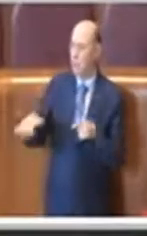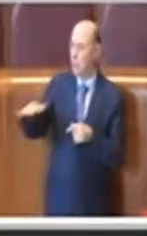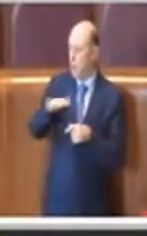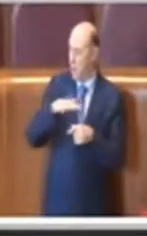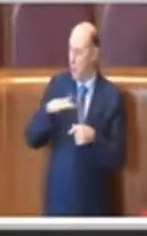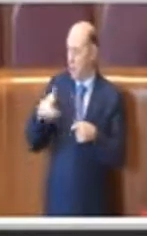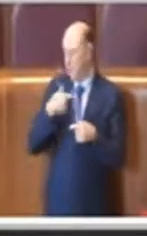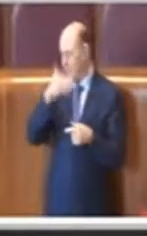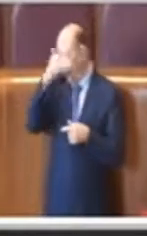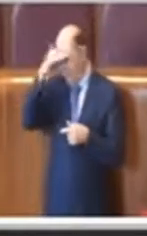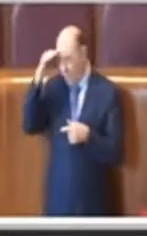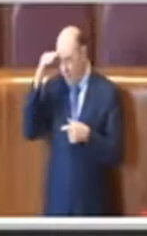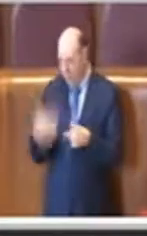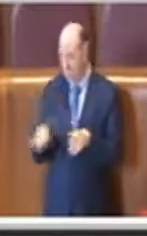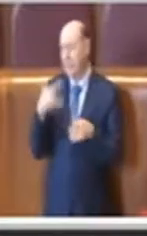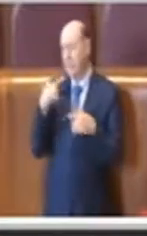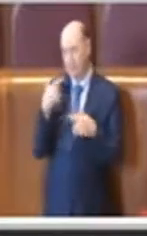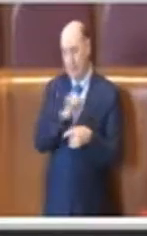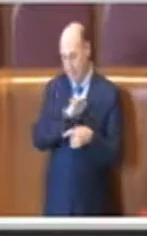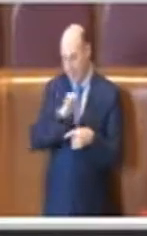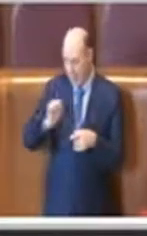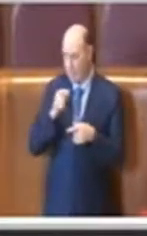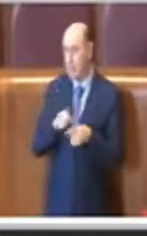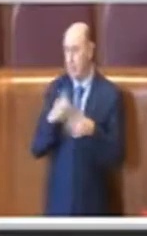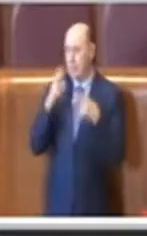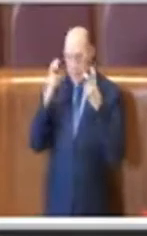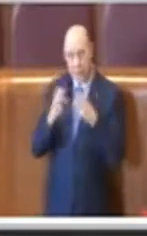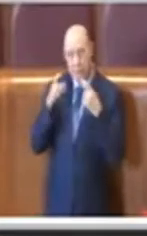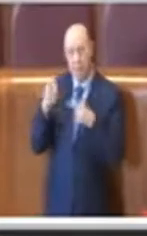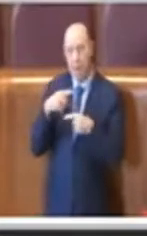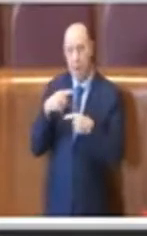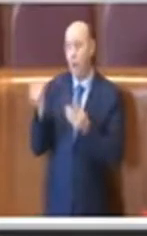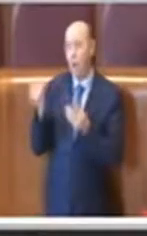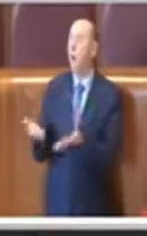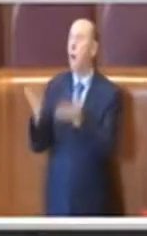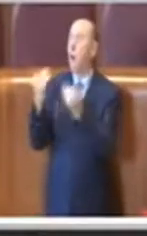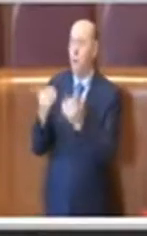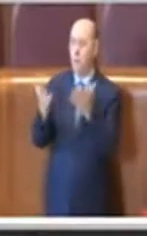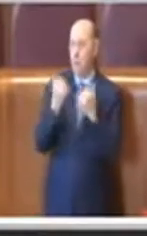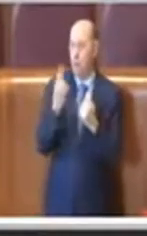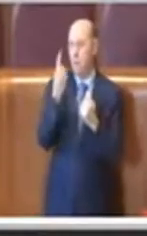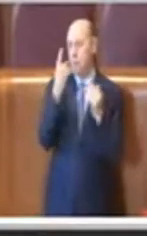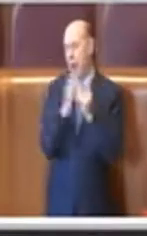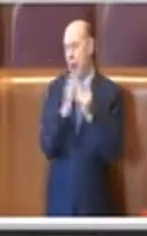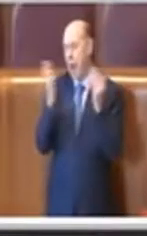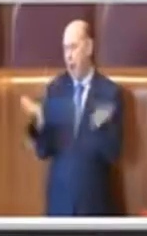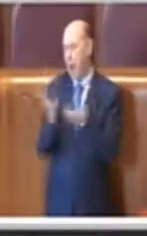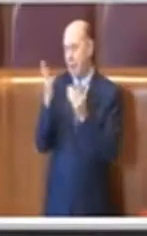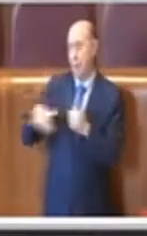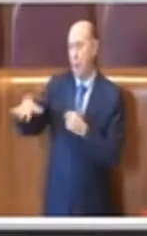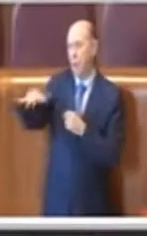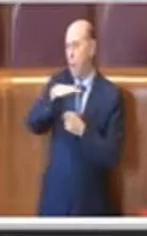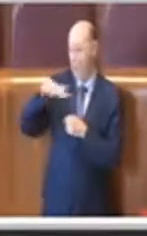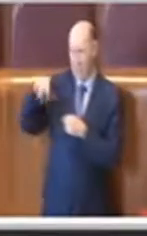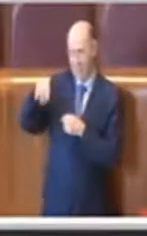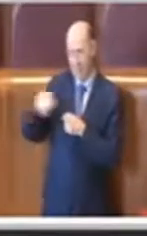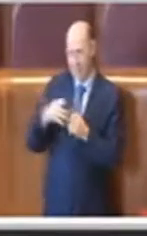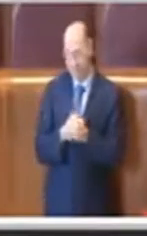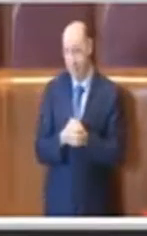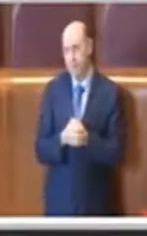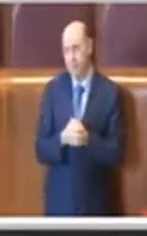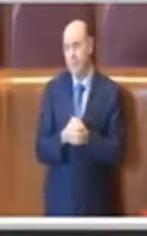a fatica e con grandi sacrifici hanno cercato di comprare una casa in questi quartieri. Quindi